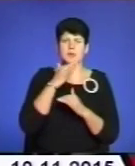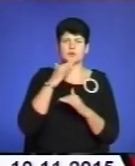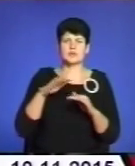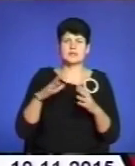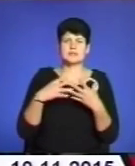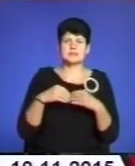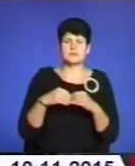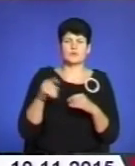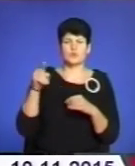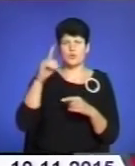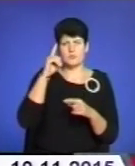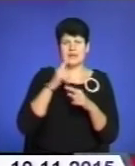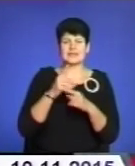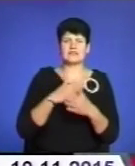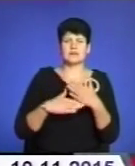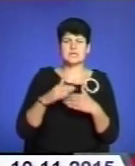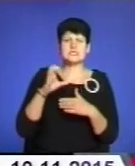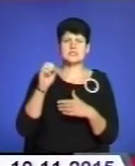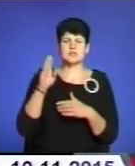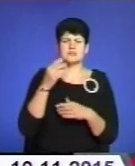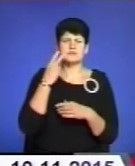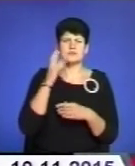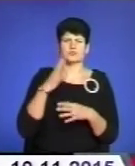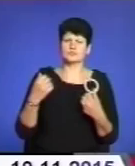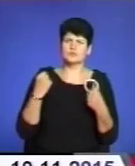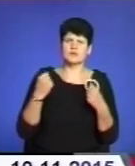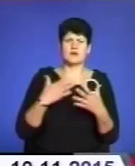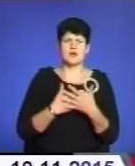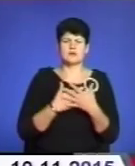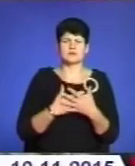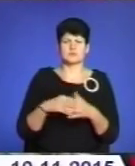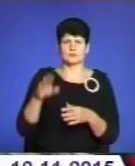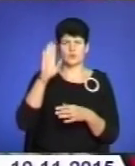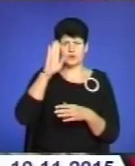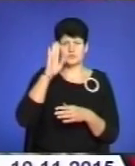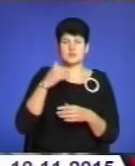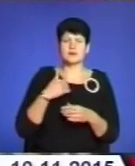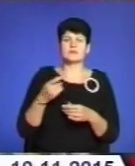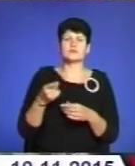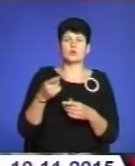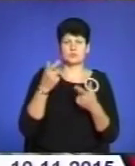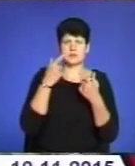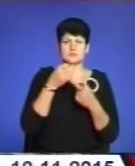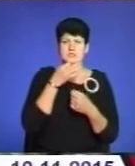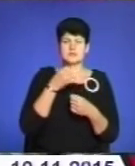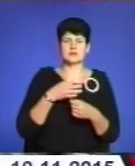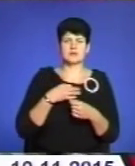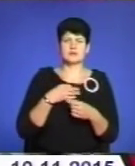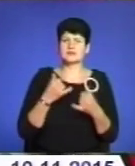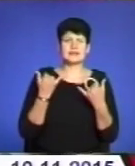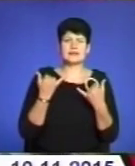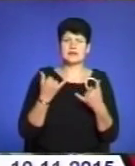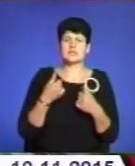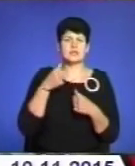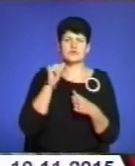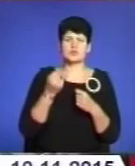братика – інвалідність. Сашко завжди був спортивним і активним хлопцем. Як нам в Тернополі повідомили, що воно не нині і не вчора